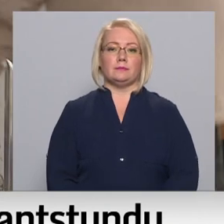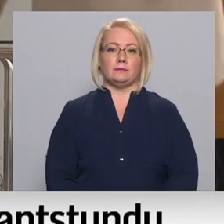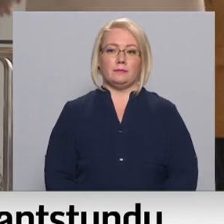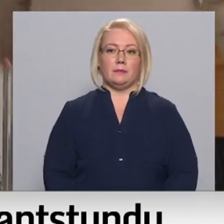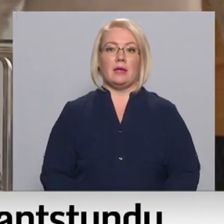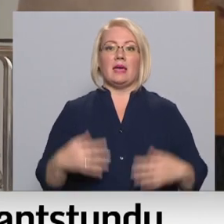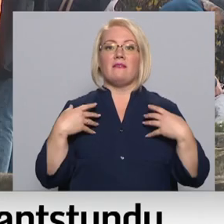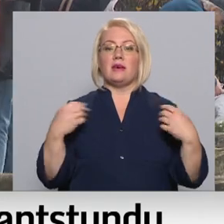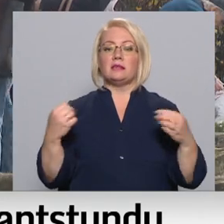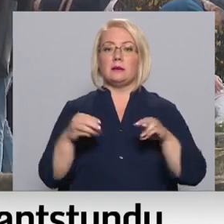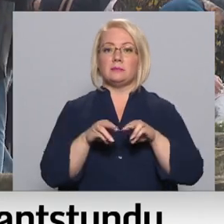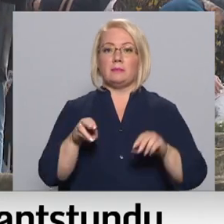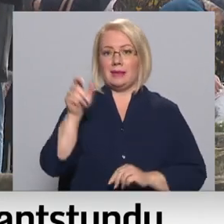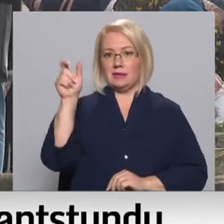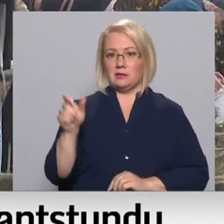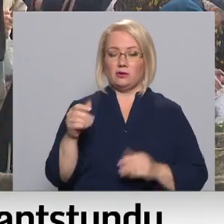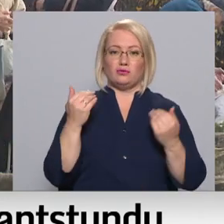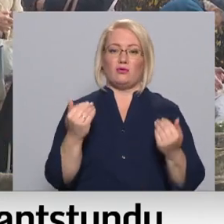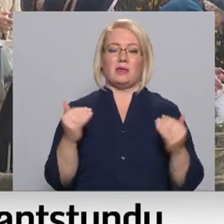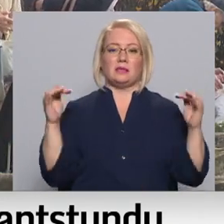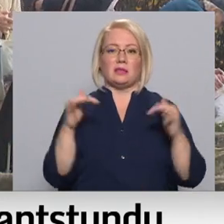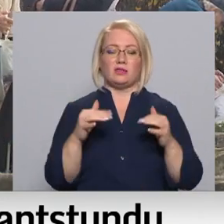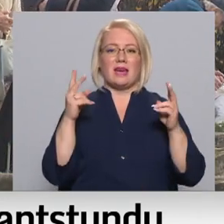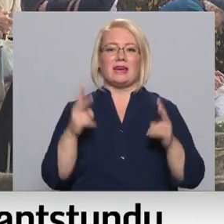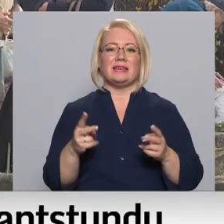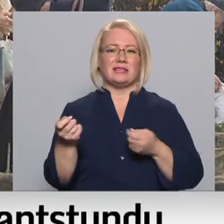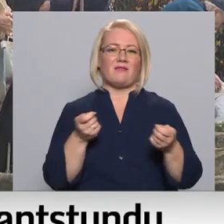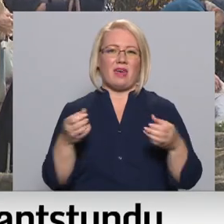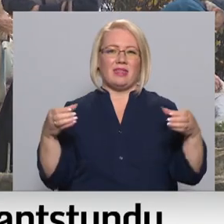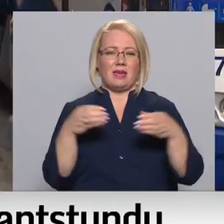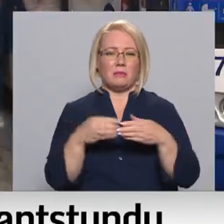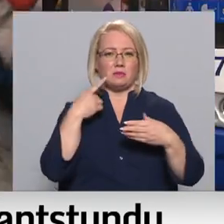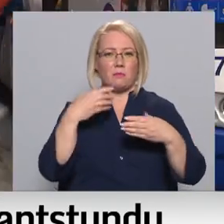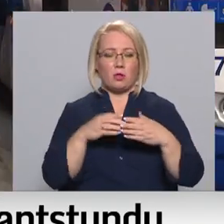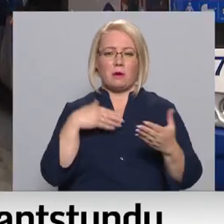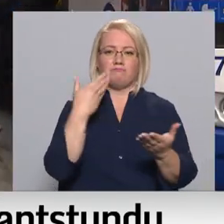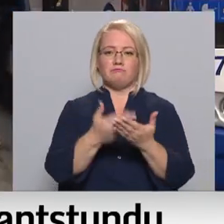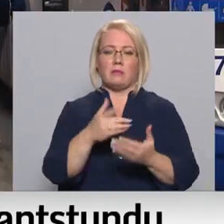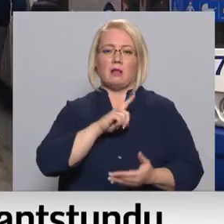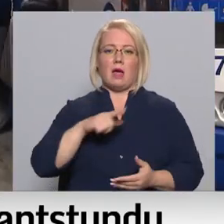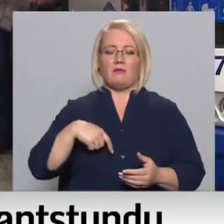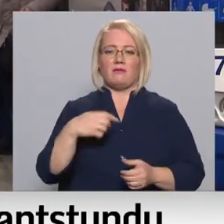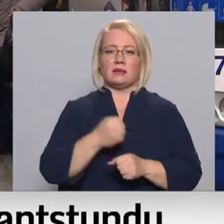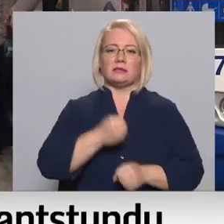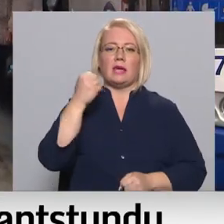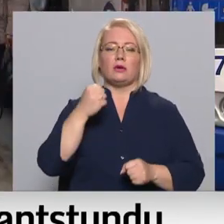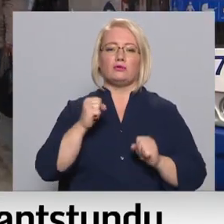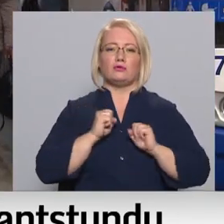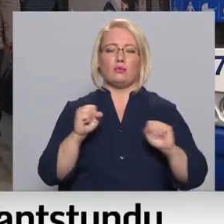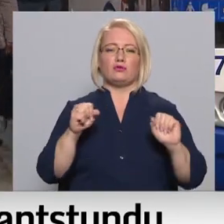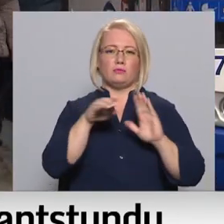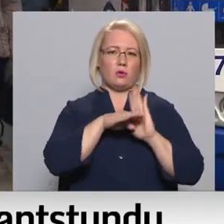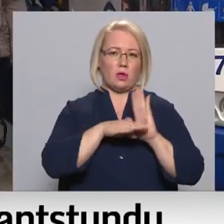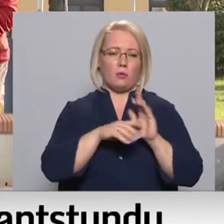Veselības ministras Danīls Pauļiķi šodien sasautajā krīzes vadības padomē rosinājas noteikti Latvijā stingrus drošības pasākumus,